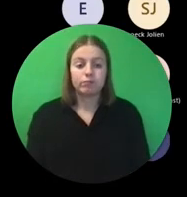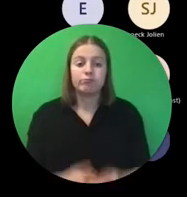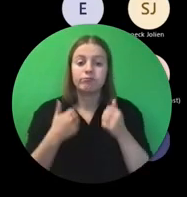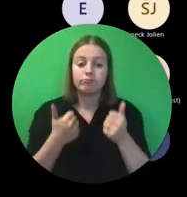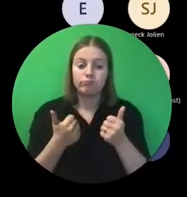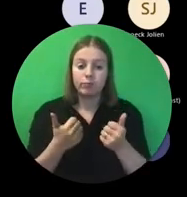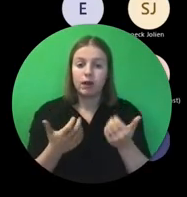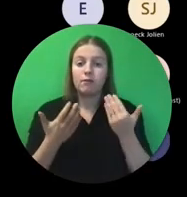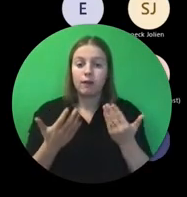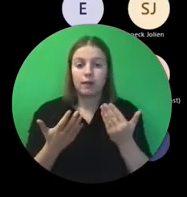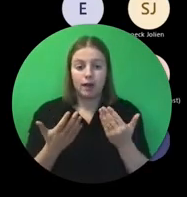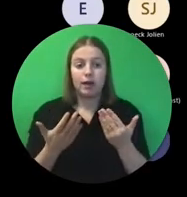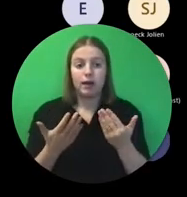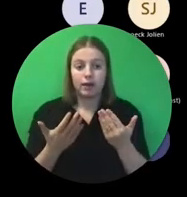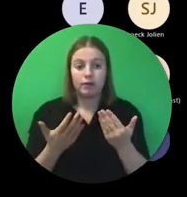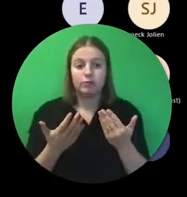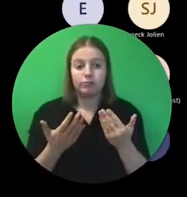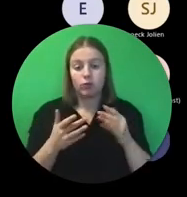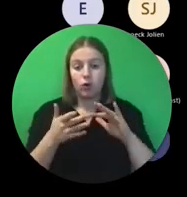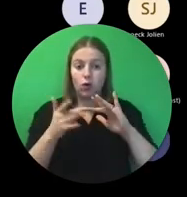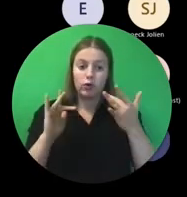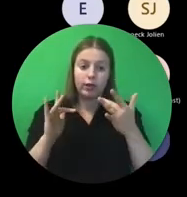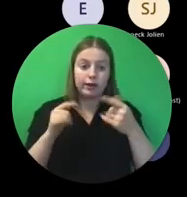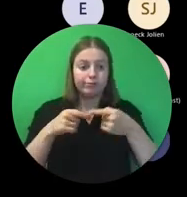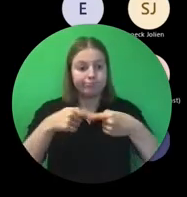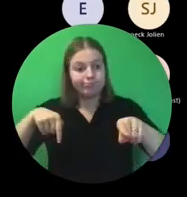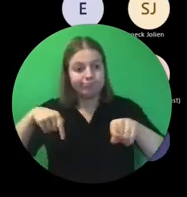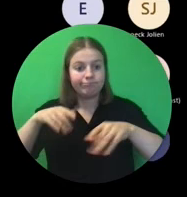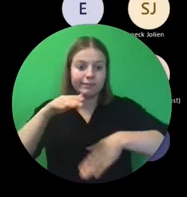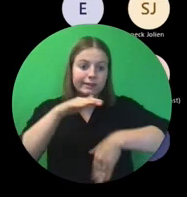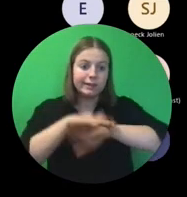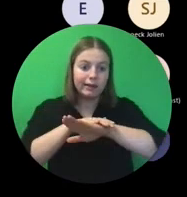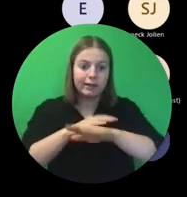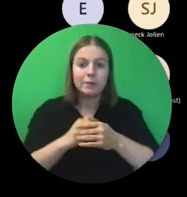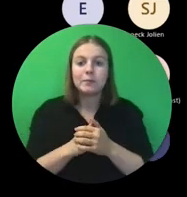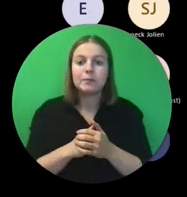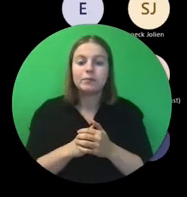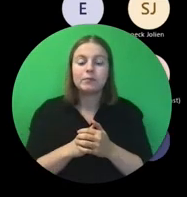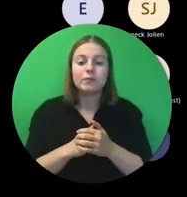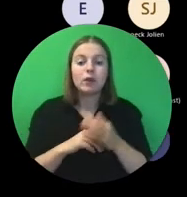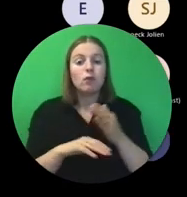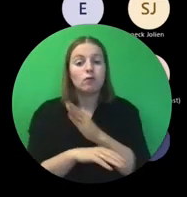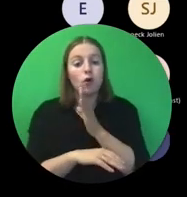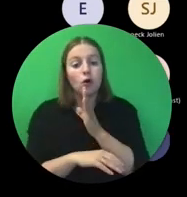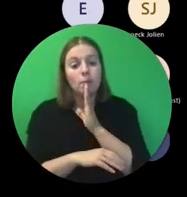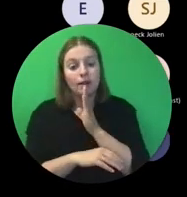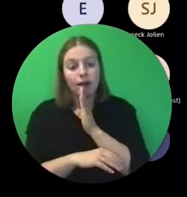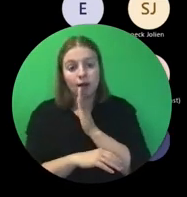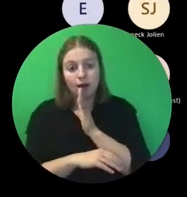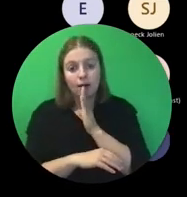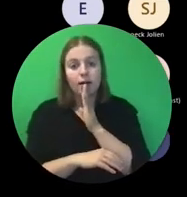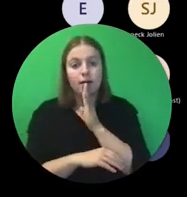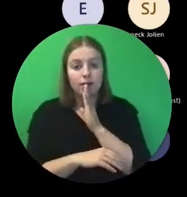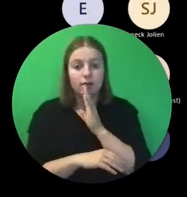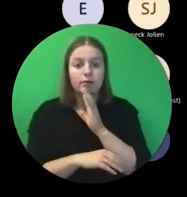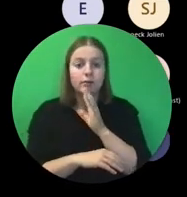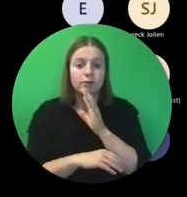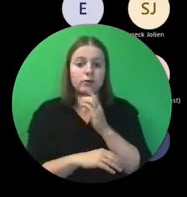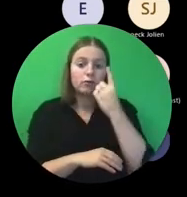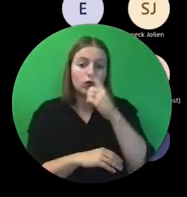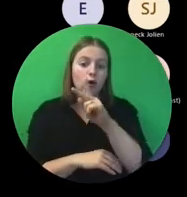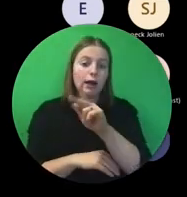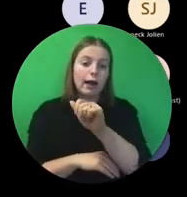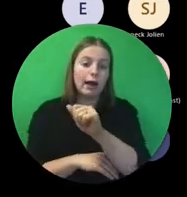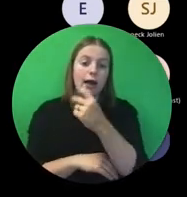Vandaag de online kick-off. Deze voormiddag was die voor de Cooperation Partnerships,